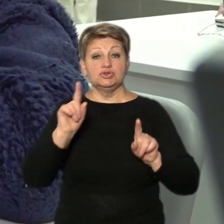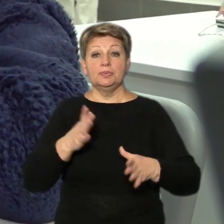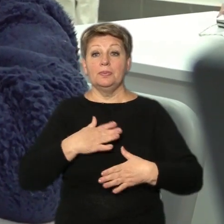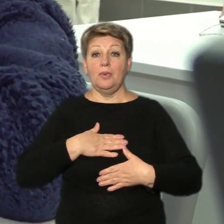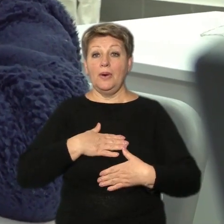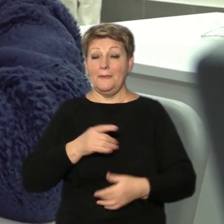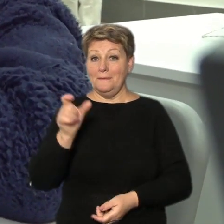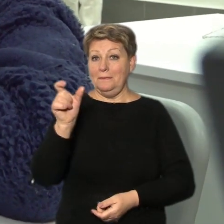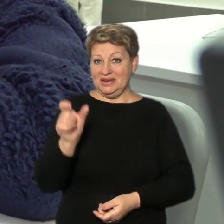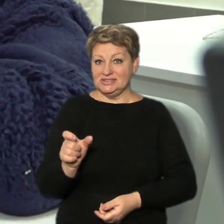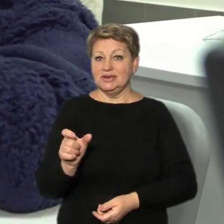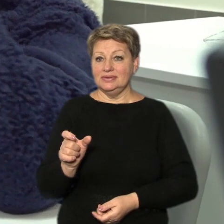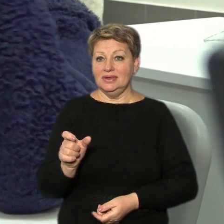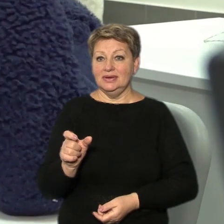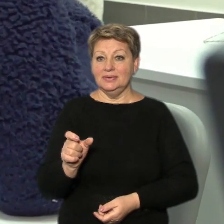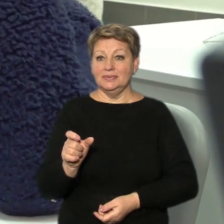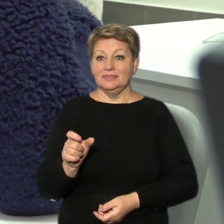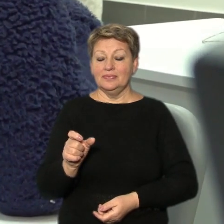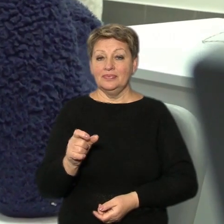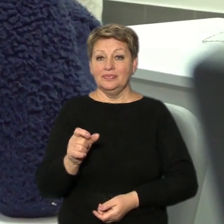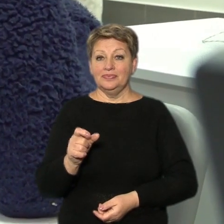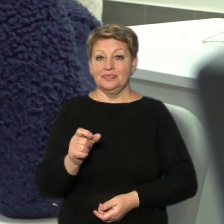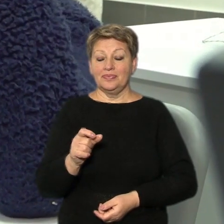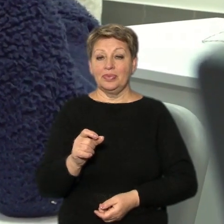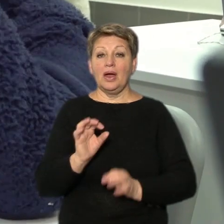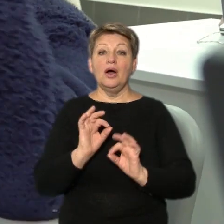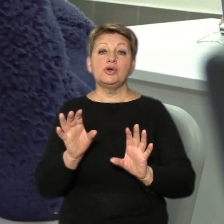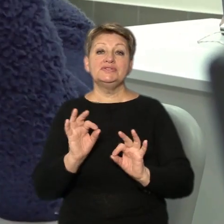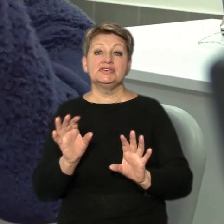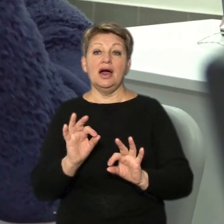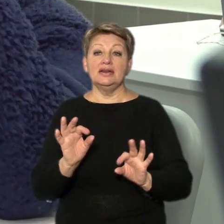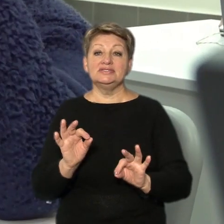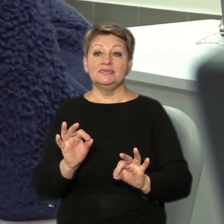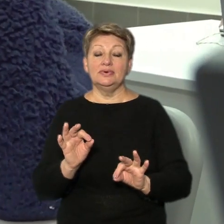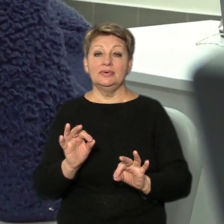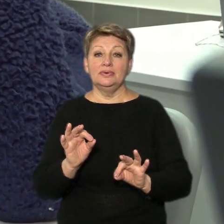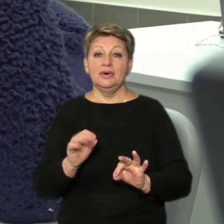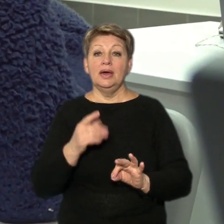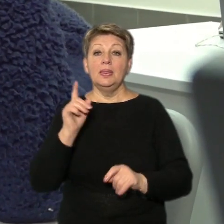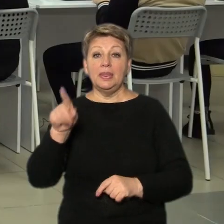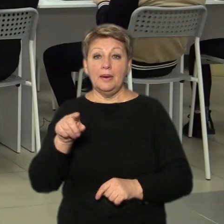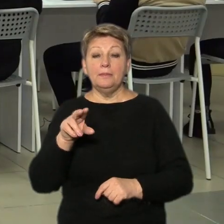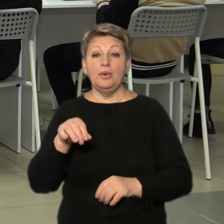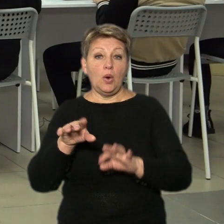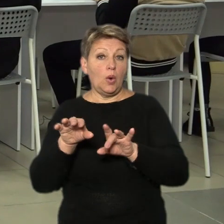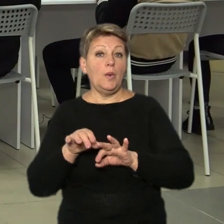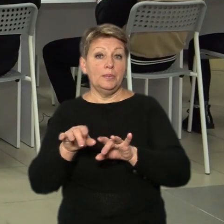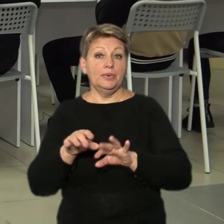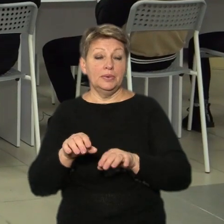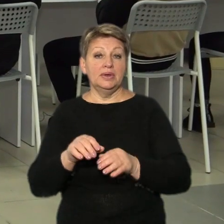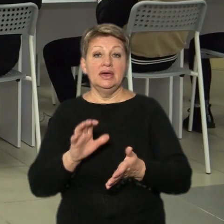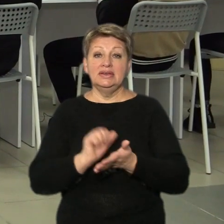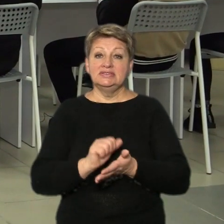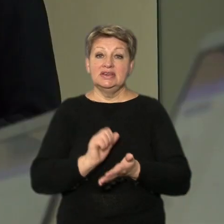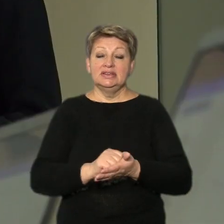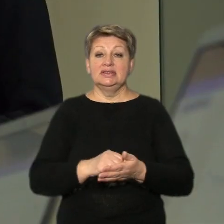там класи розказують про комп'ютери. Заняття триває